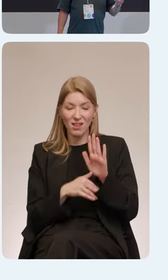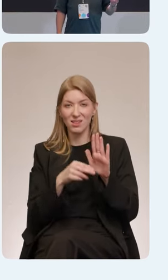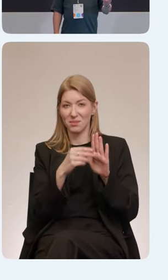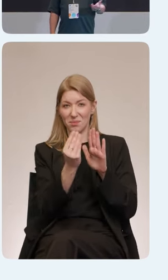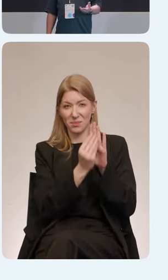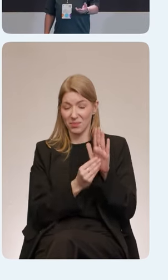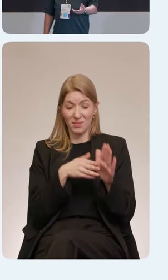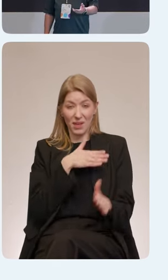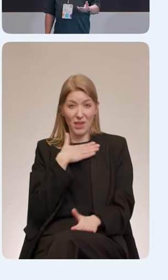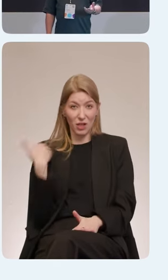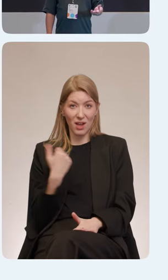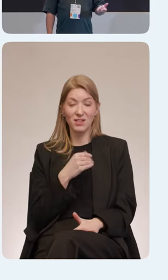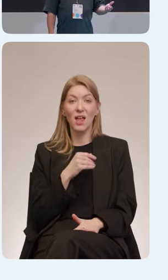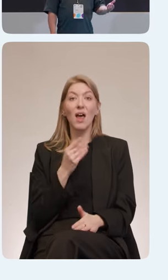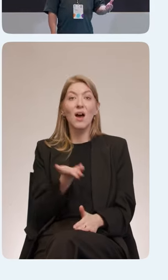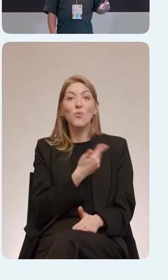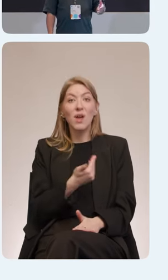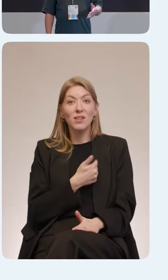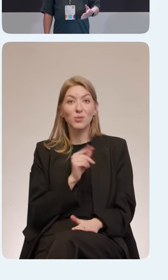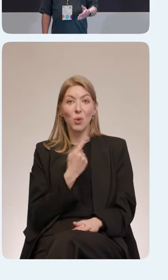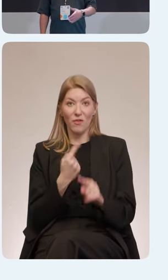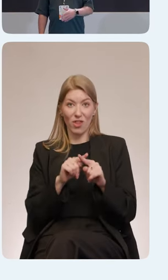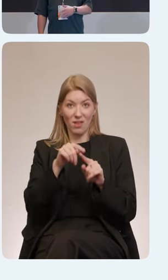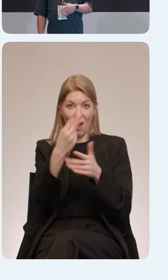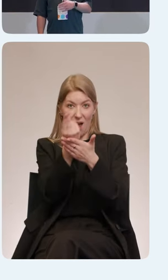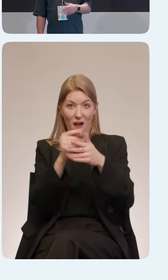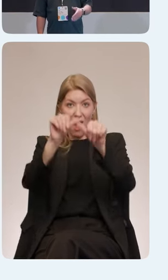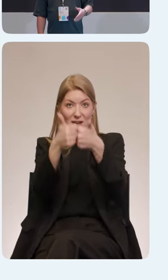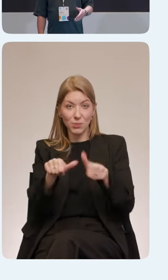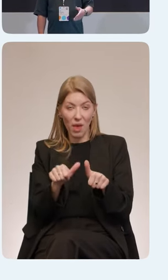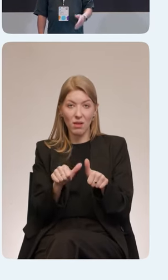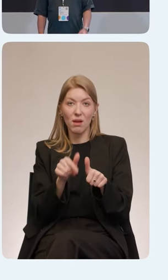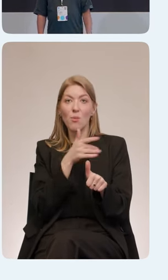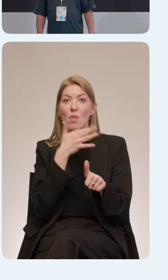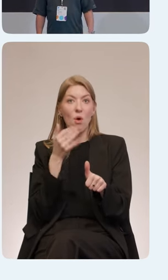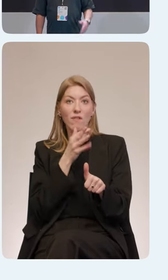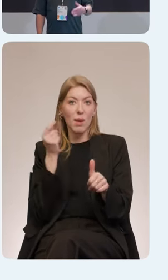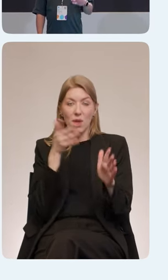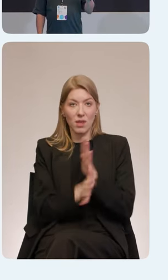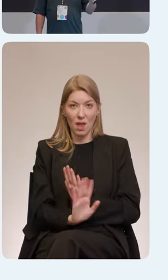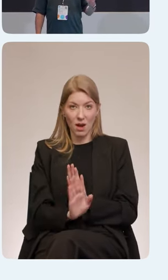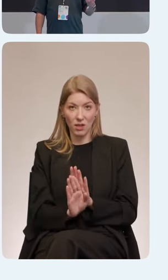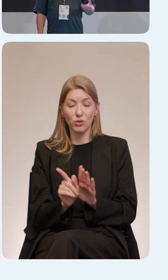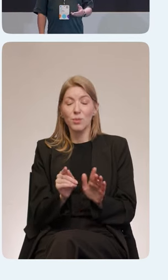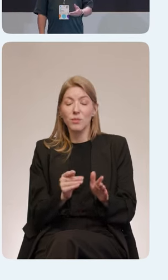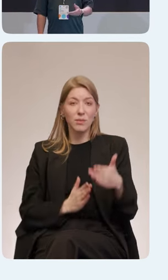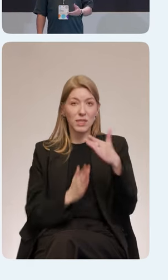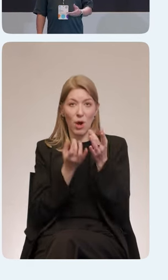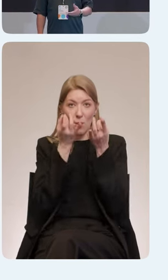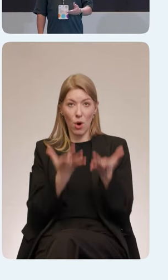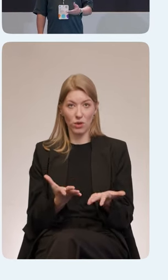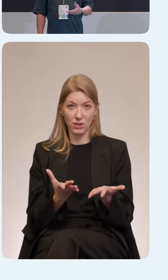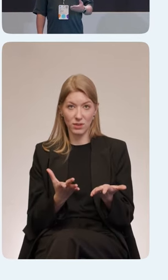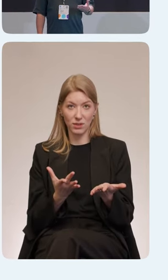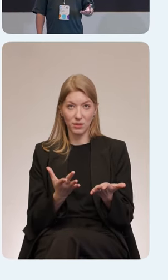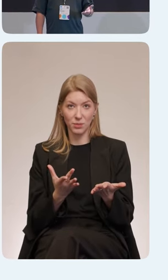мы хотим, чтобы разметка не отнимала много времени. То есть это было максимально просто. И вносить изменения было